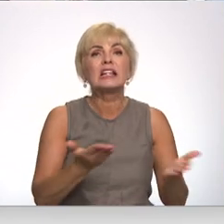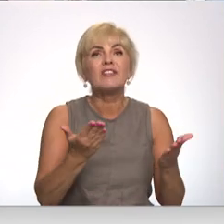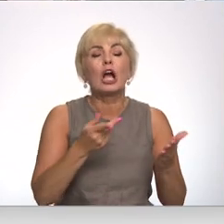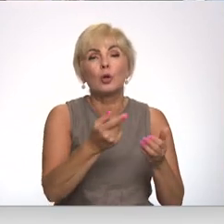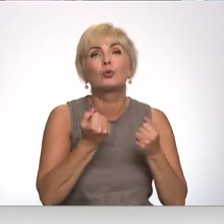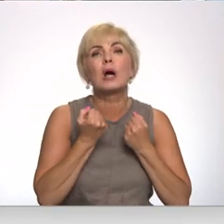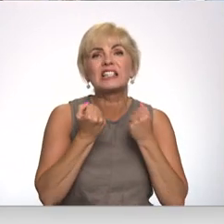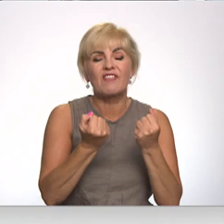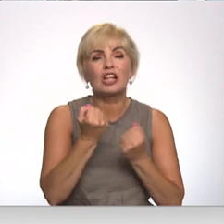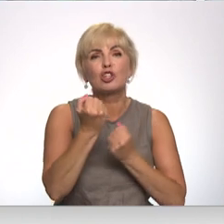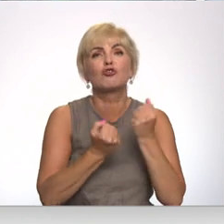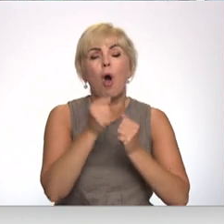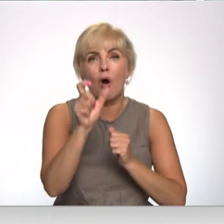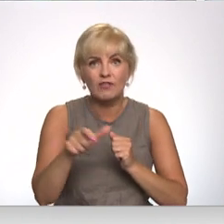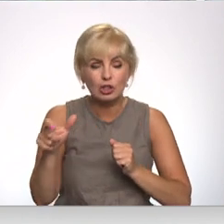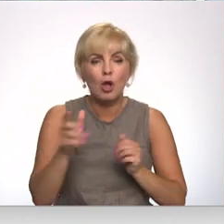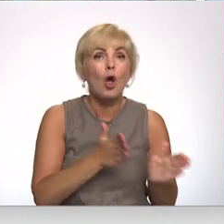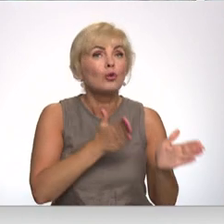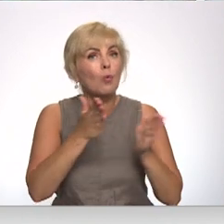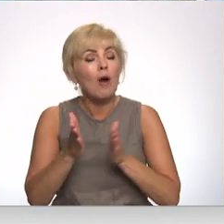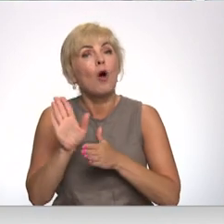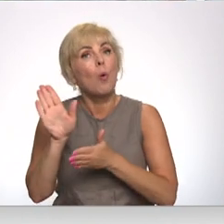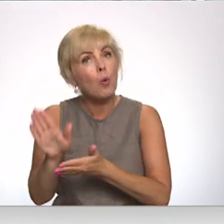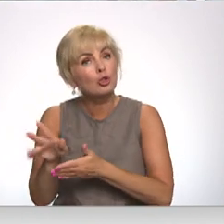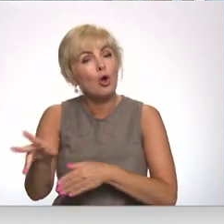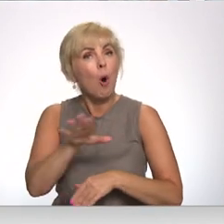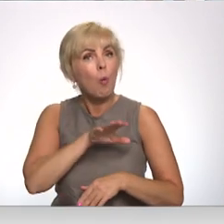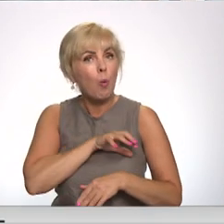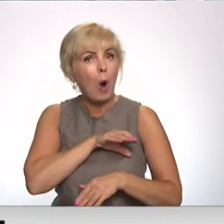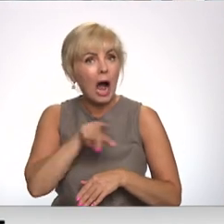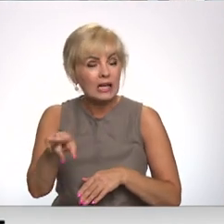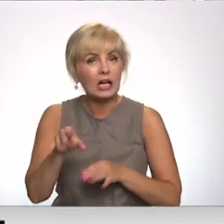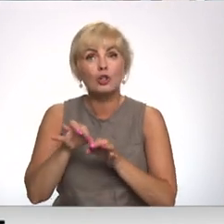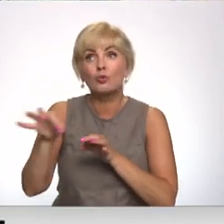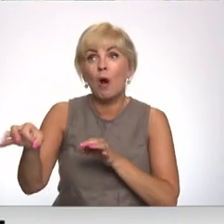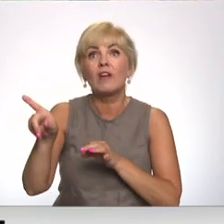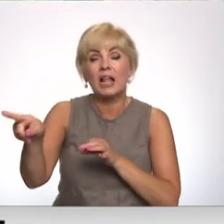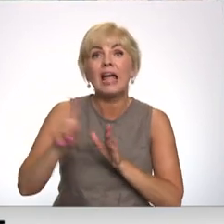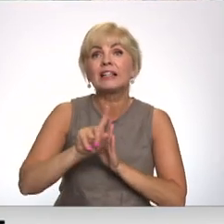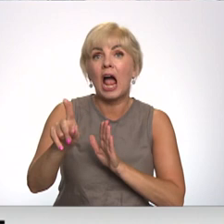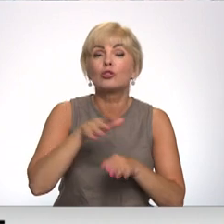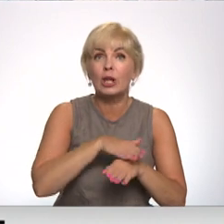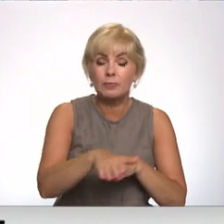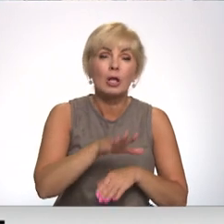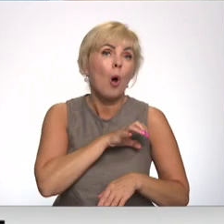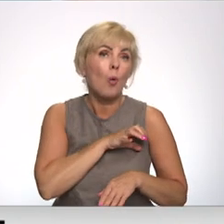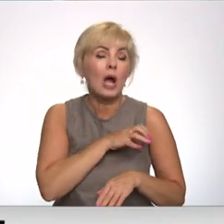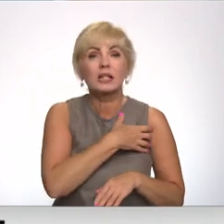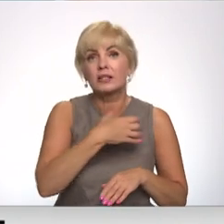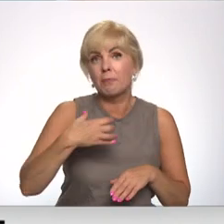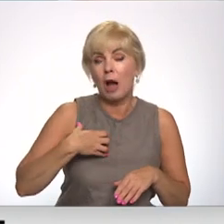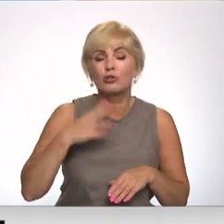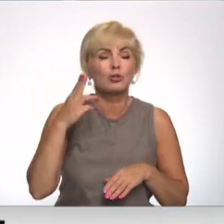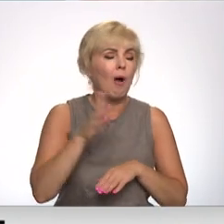kā lai saka, novirzīt ogres, novada reisu izpildēt. Tikmēr ogres pašvaldības sola